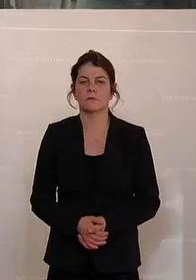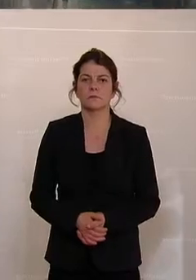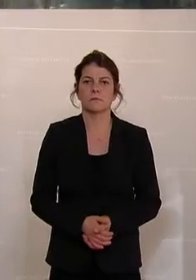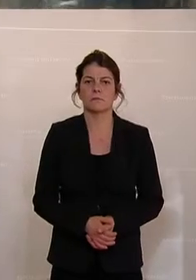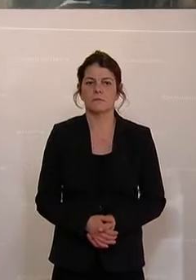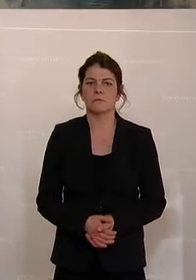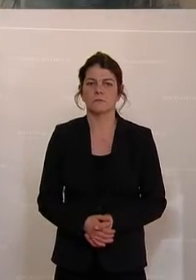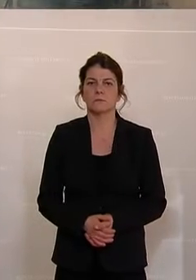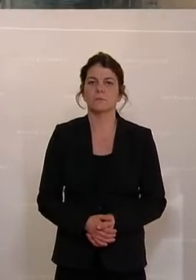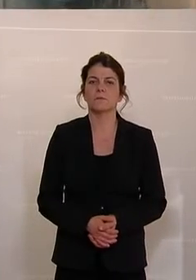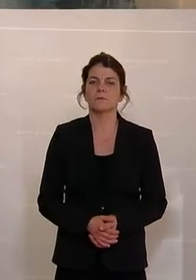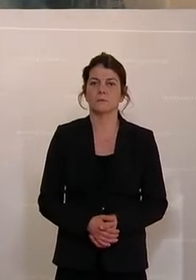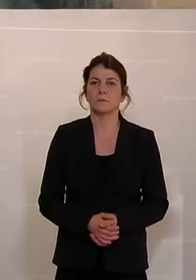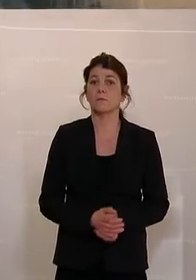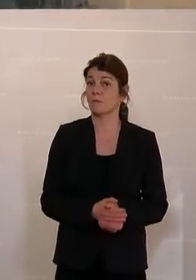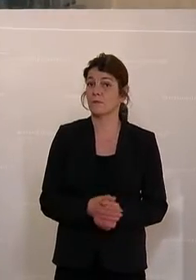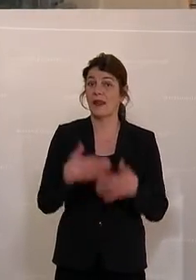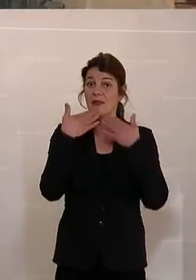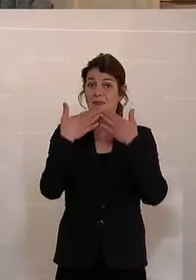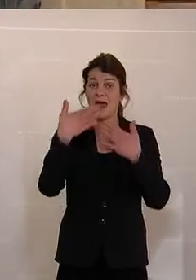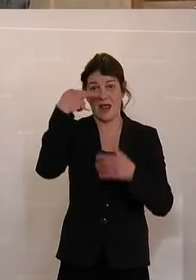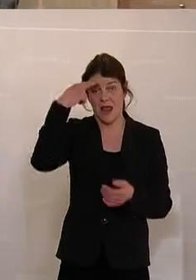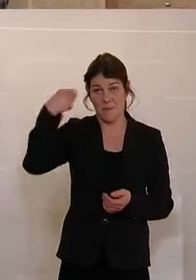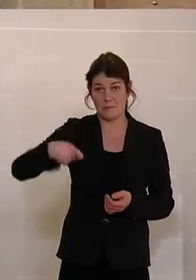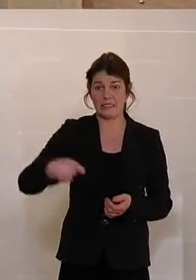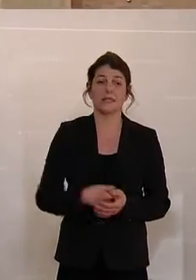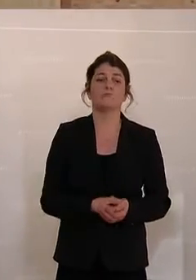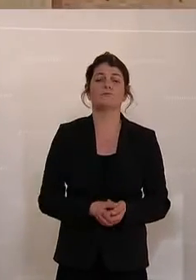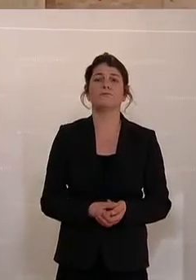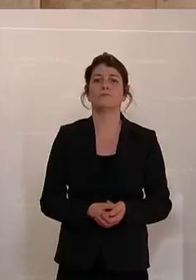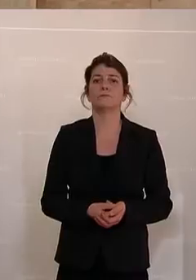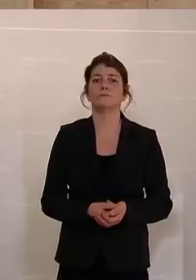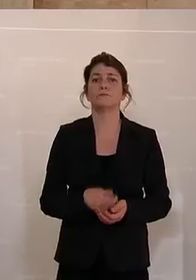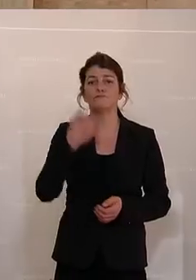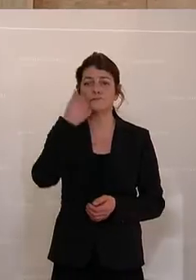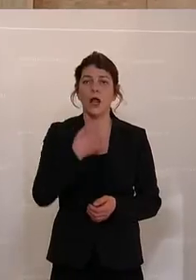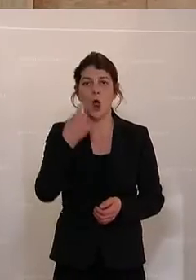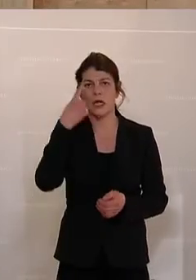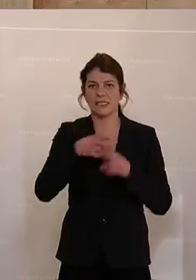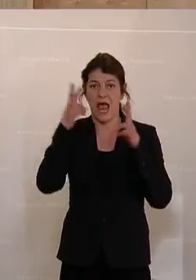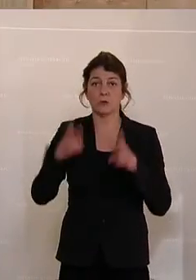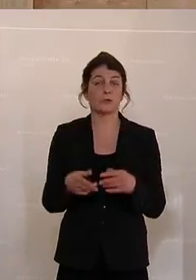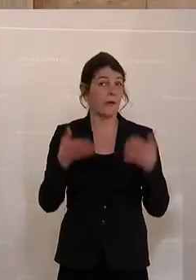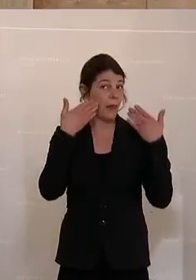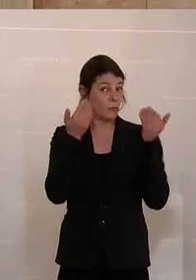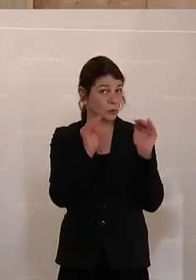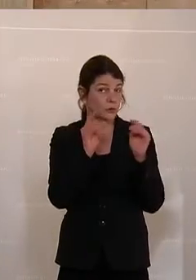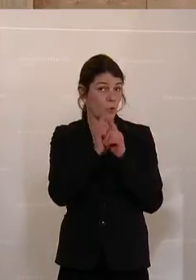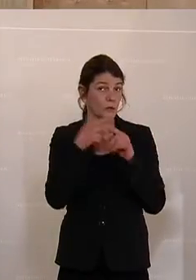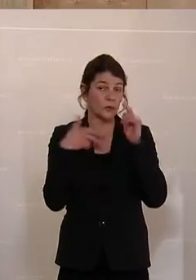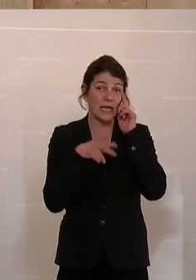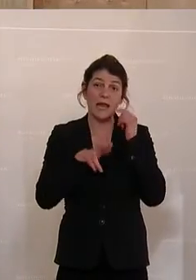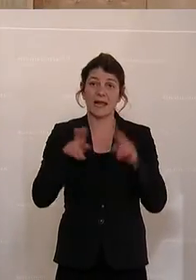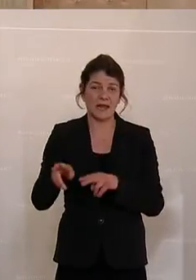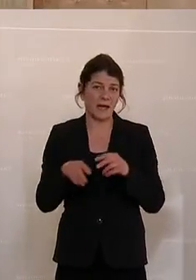Nächste Rednerin ist jetzt Julia Herr von der SPÖ. Herr Präsident. Wertes Heushaus, Klimaschutz und soziale Gerechtigkeit,